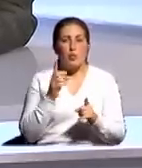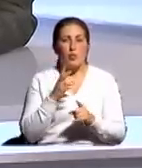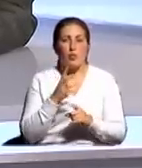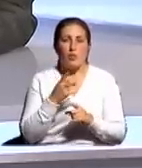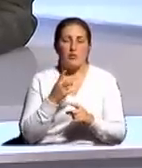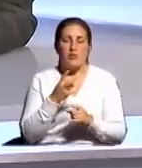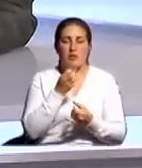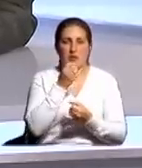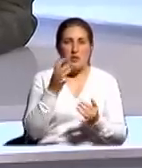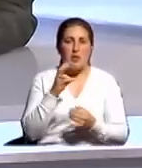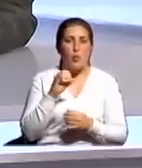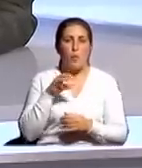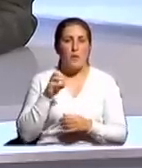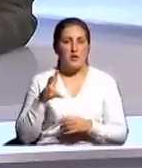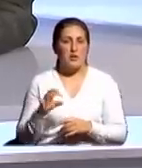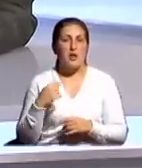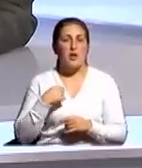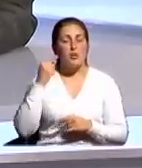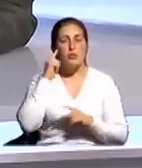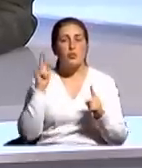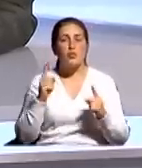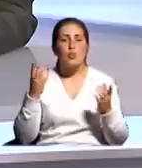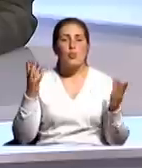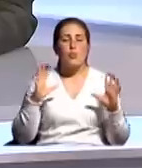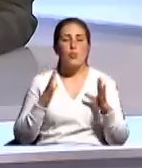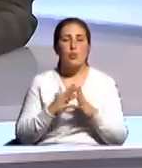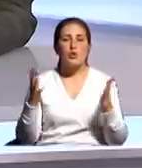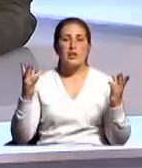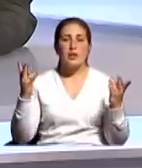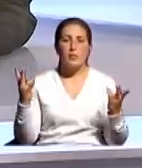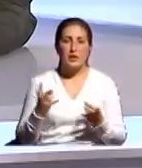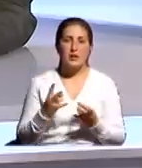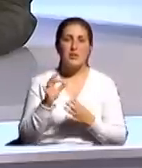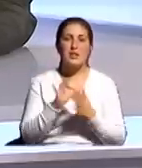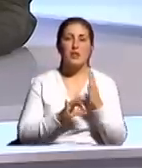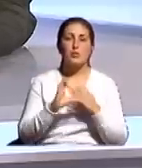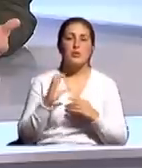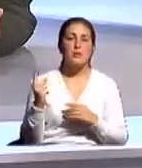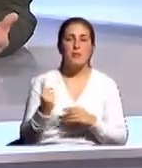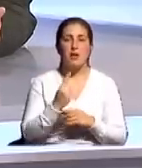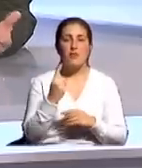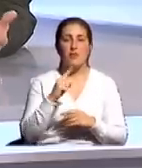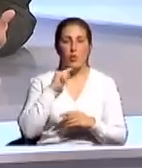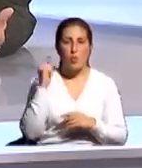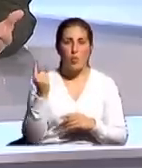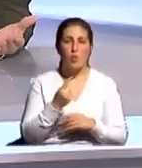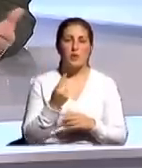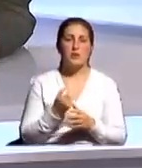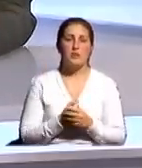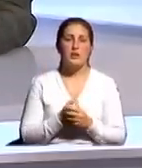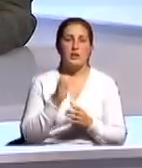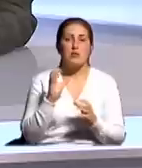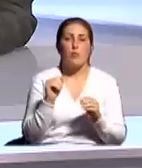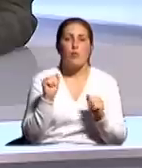Здесь больше необходимо сразу с первых лет, даже с первого года, можно сказать, что с